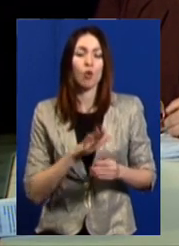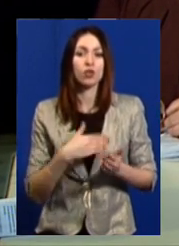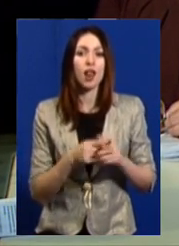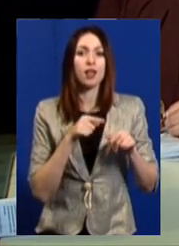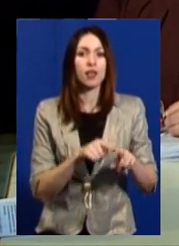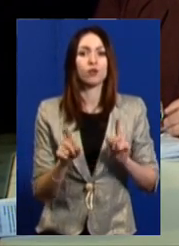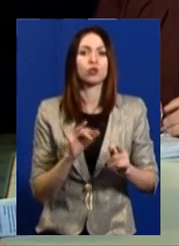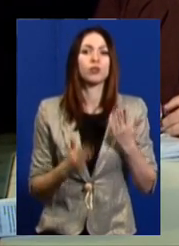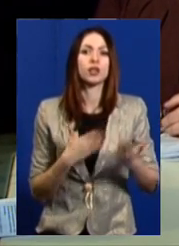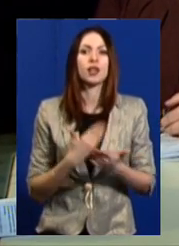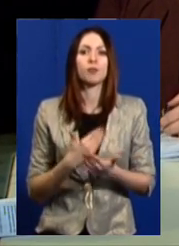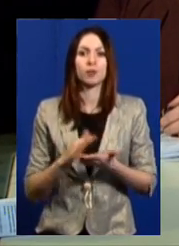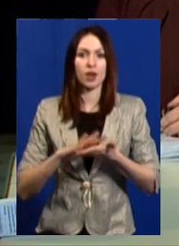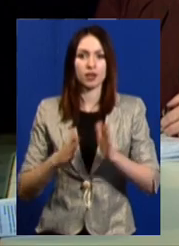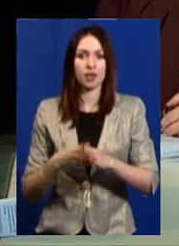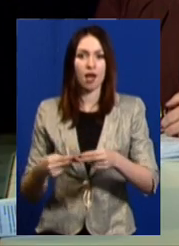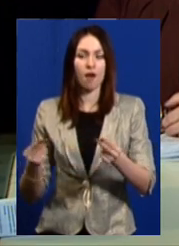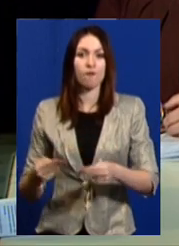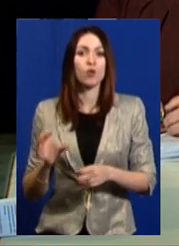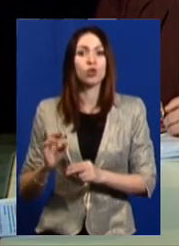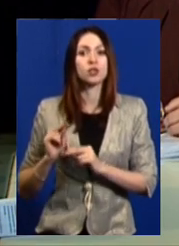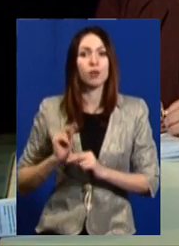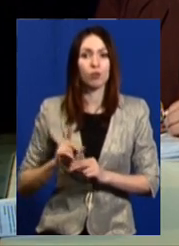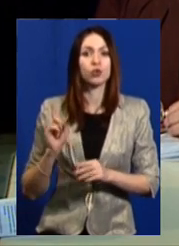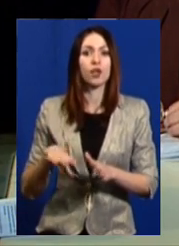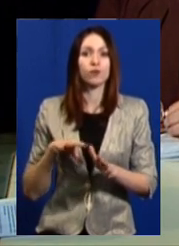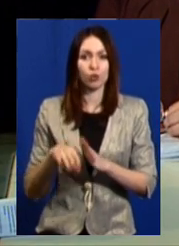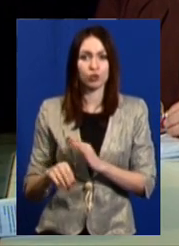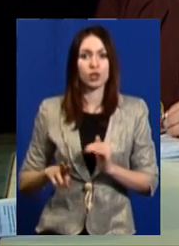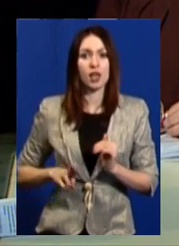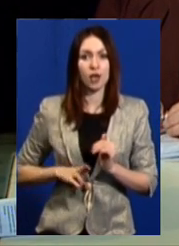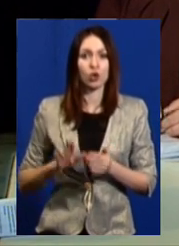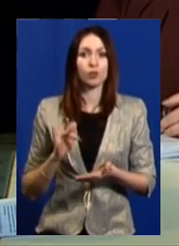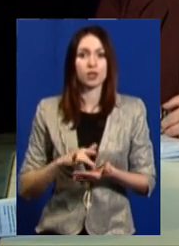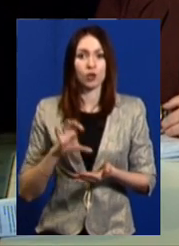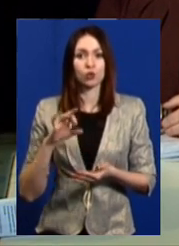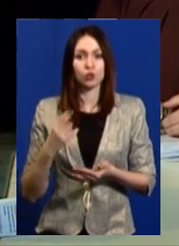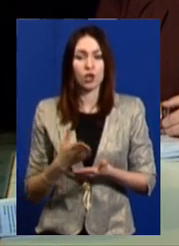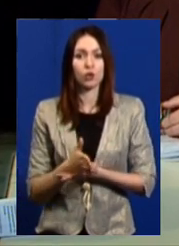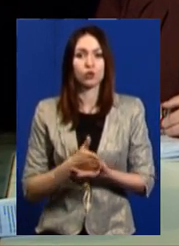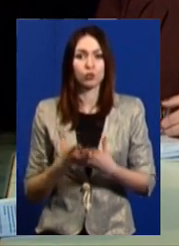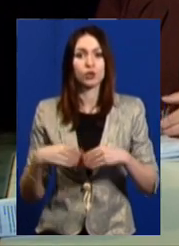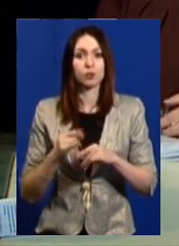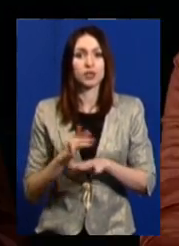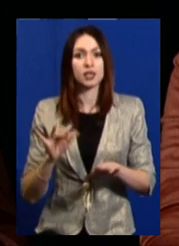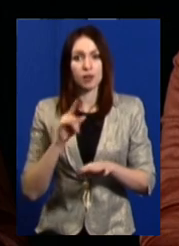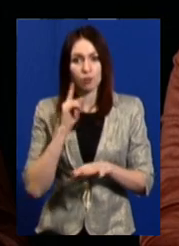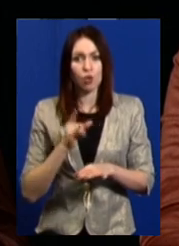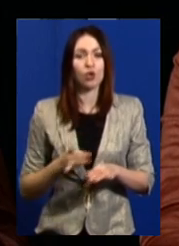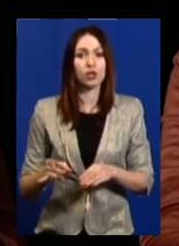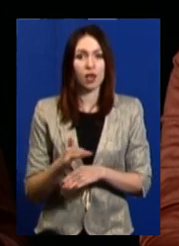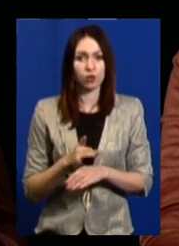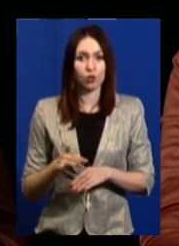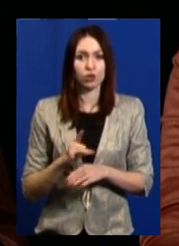наприклад, укладається договір з працівниками, тому числі директорам центру соціальних служб для сім'ї дітей та молоді районним,